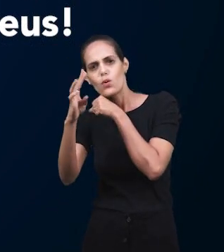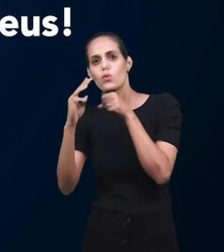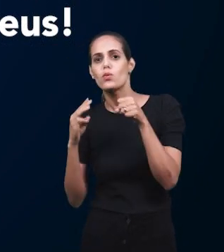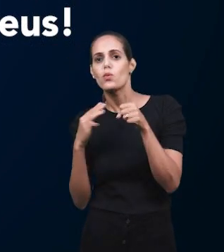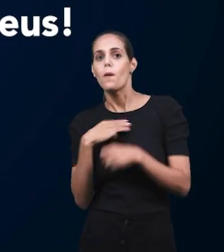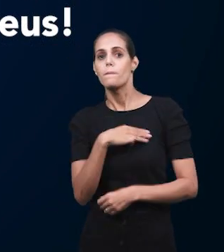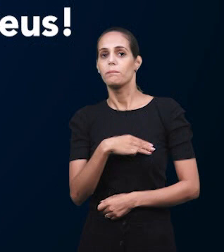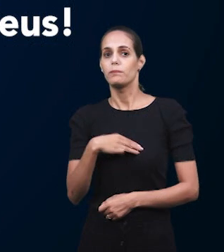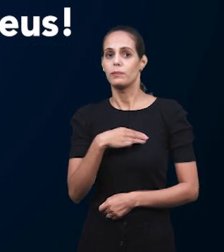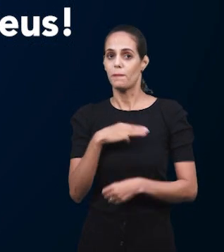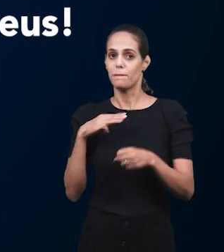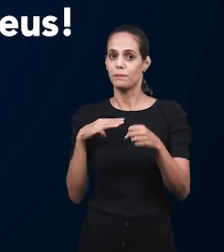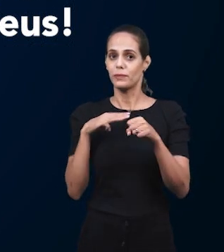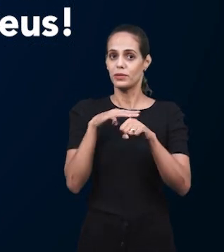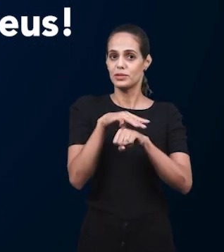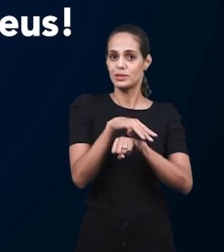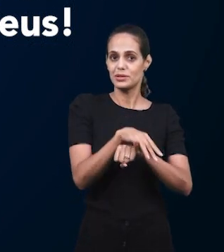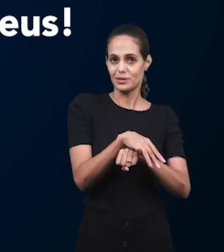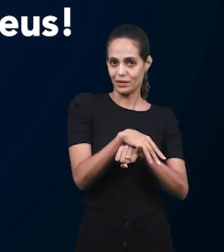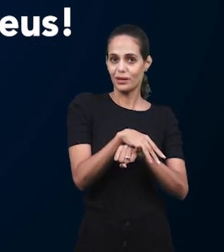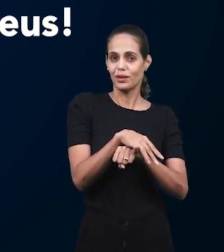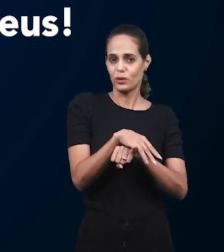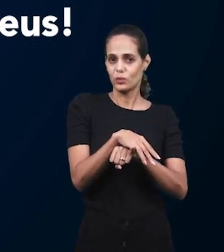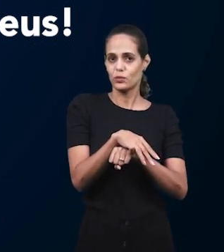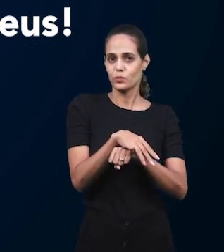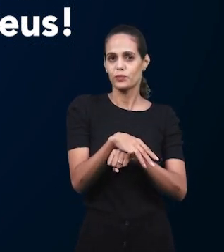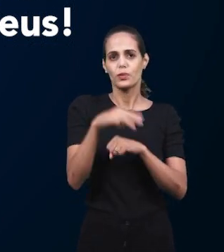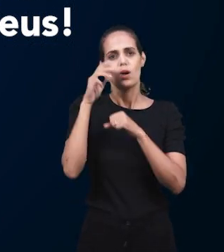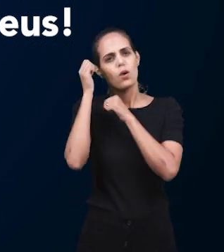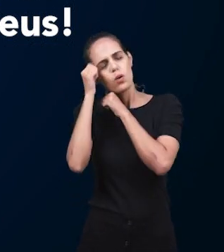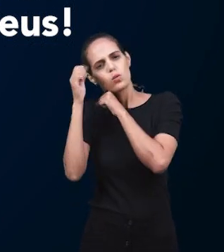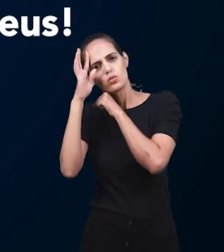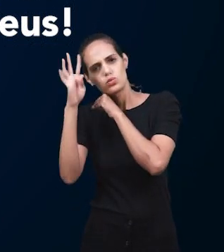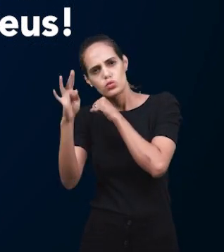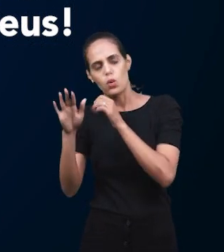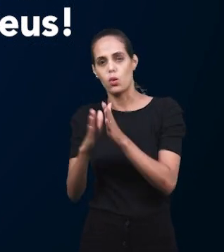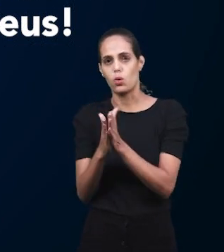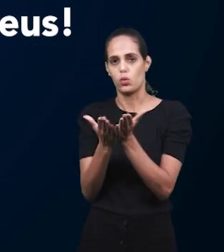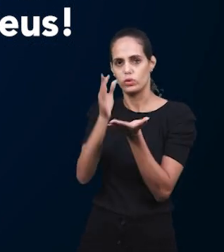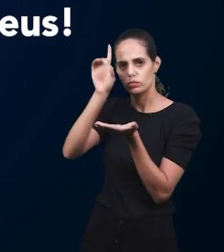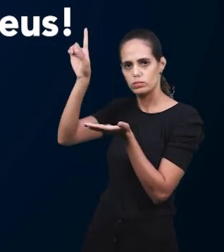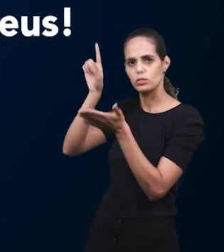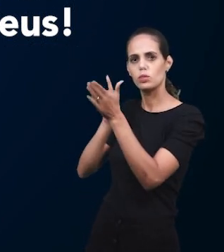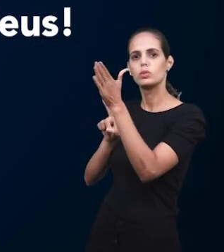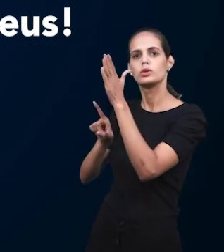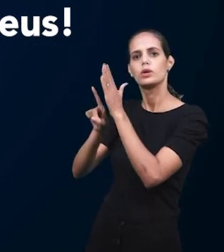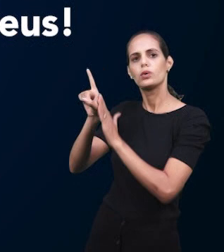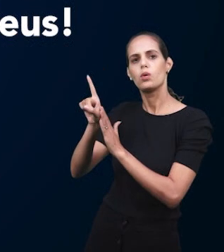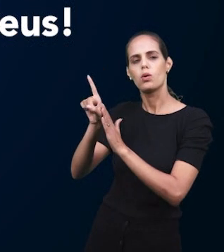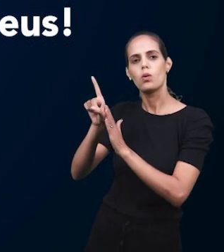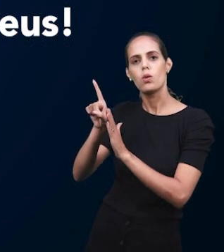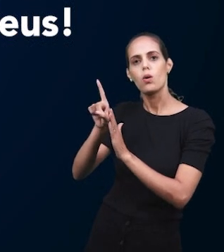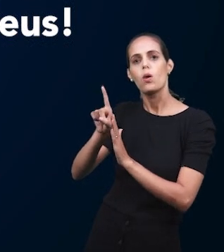Господа. И Господь отвечает. И так церковь узнает волю Божью.